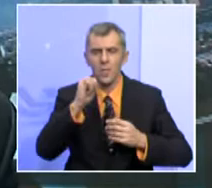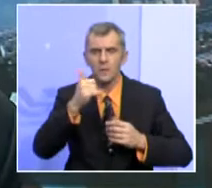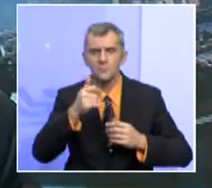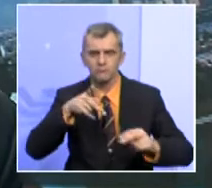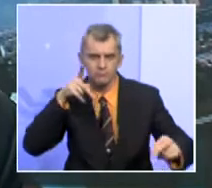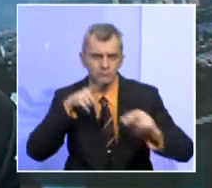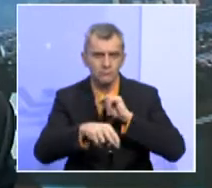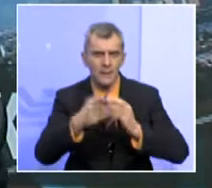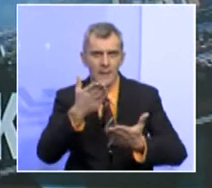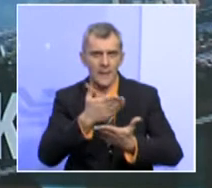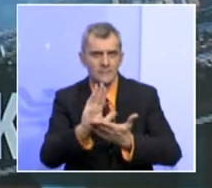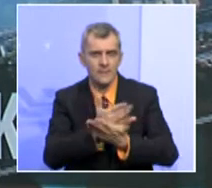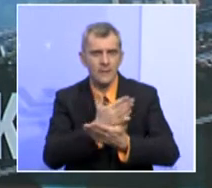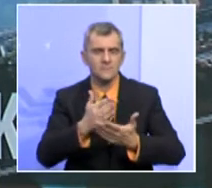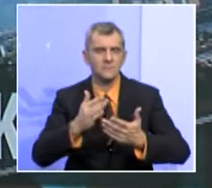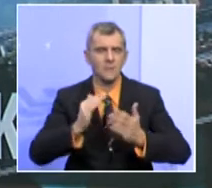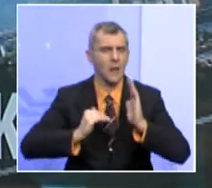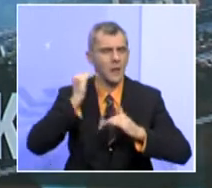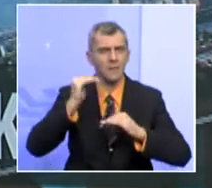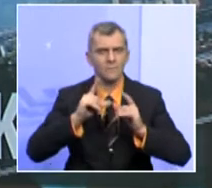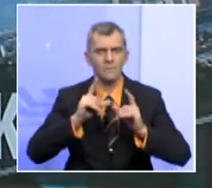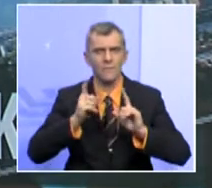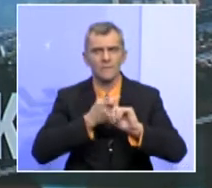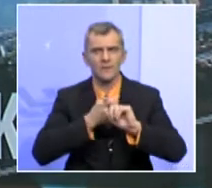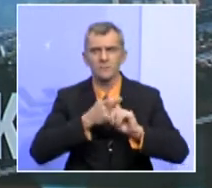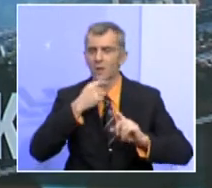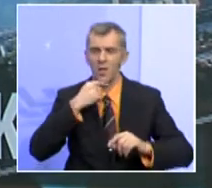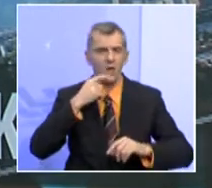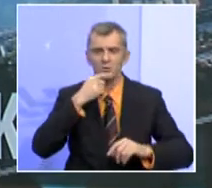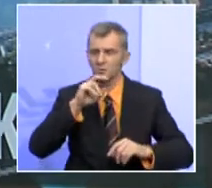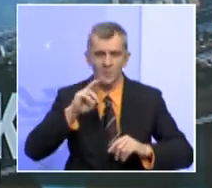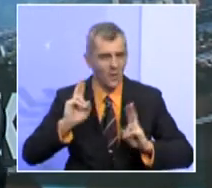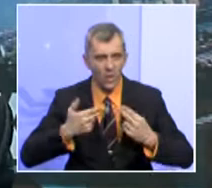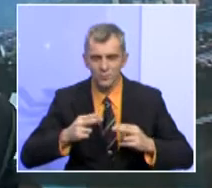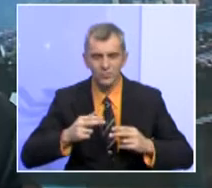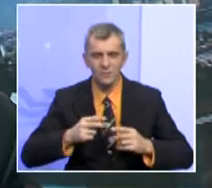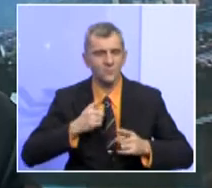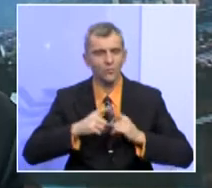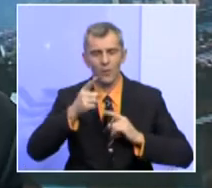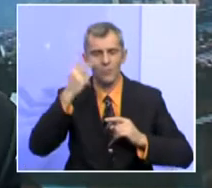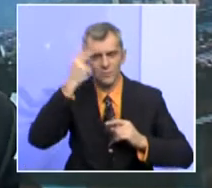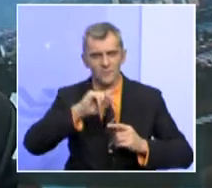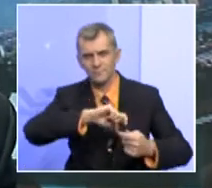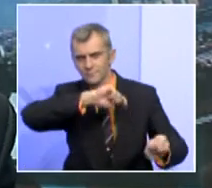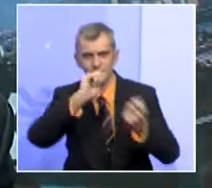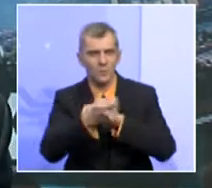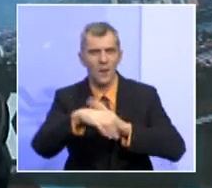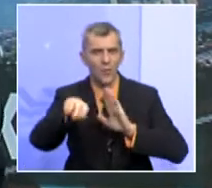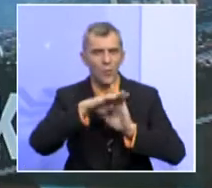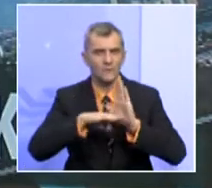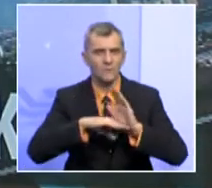entitetske razine u federaciji BiH. nije izvedivo odmah, moramo reći, iz tog razloga što to podrazumija promjen Ustava BiH,